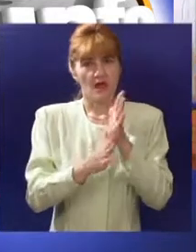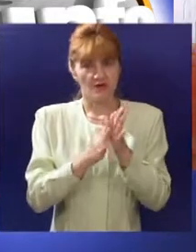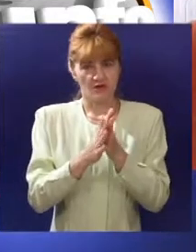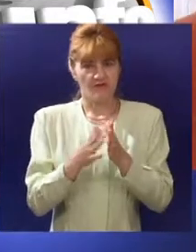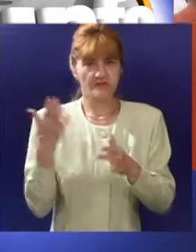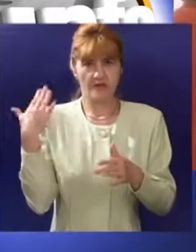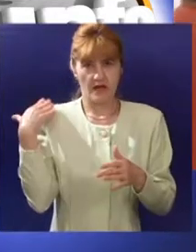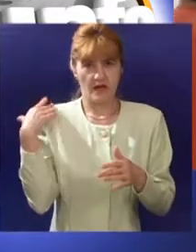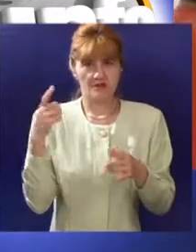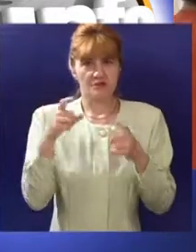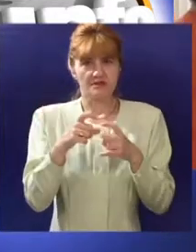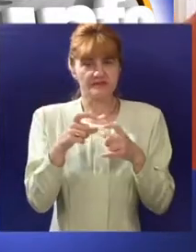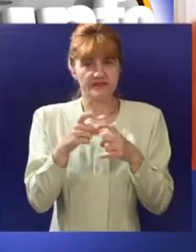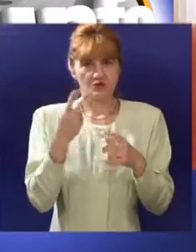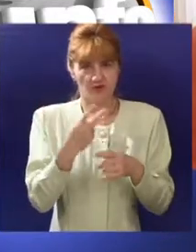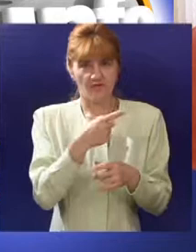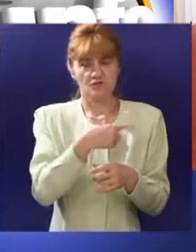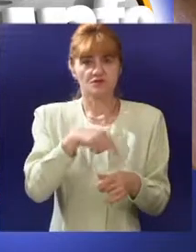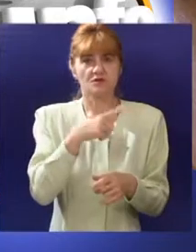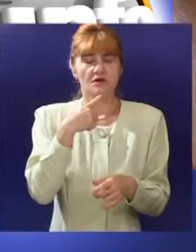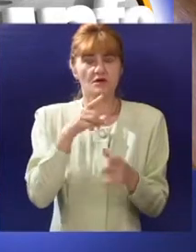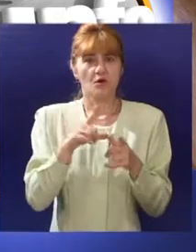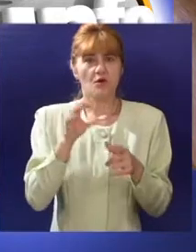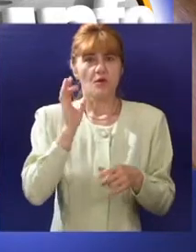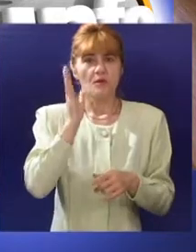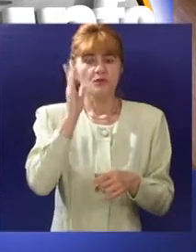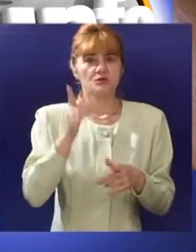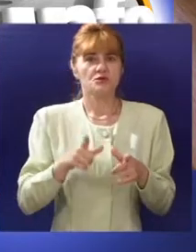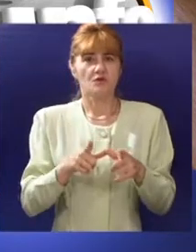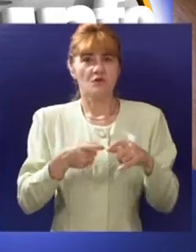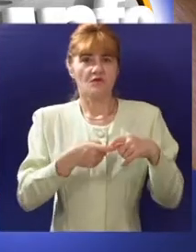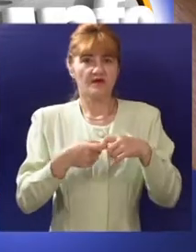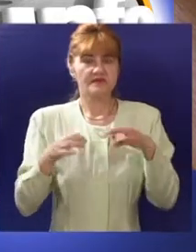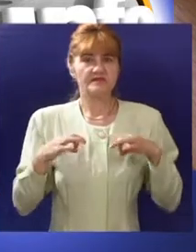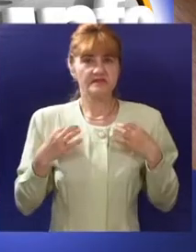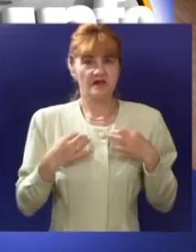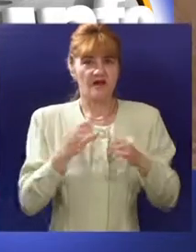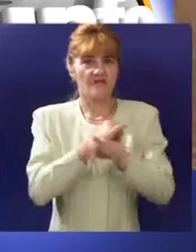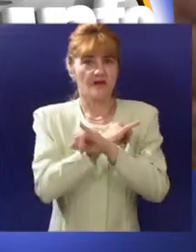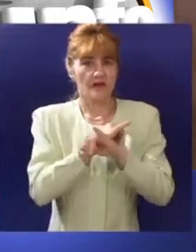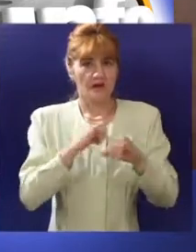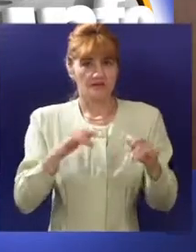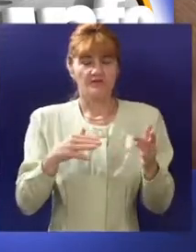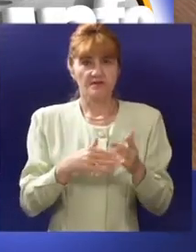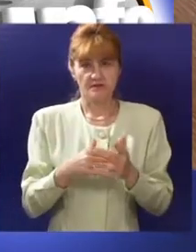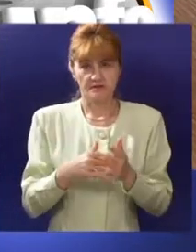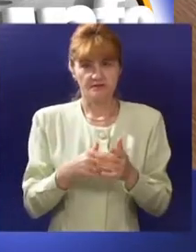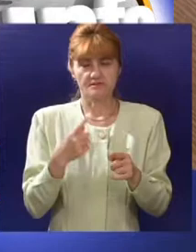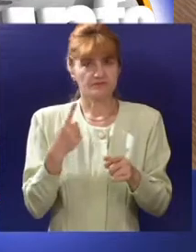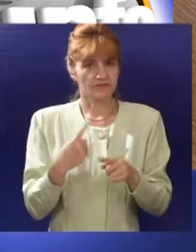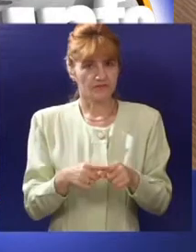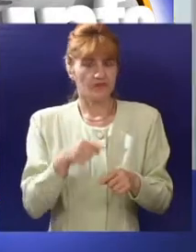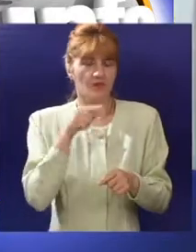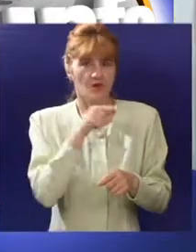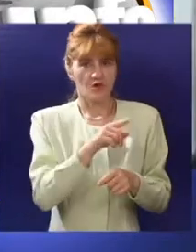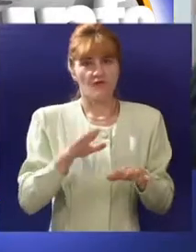razgovore sa gradonačelnikom Subotice Sašom Vučinićem gde je bilo reči o budućim ulaganjima u zdravstveni sistem grada. O tome kako funkcionišu ranije